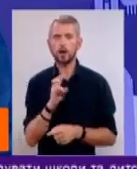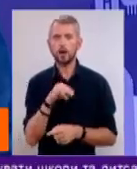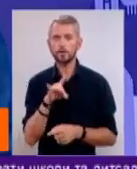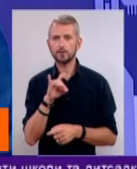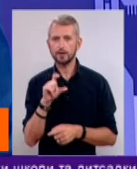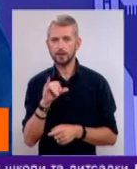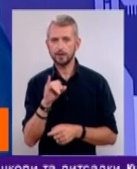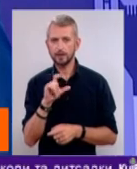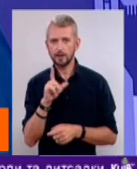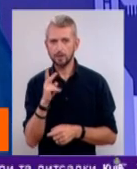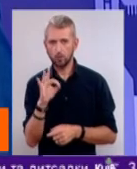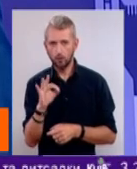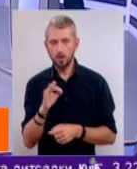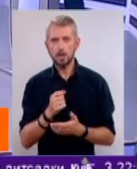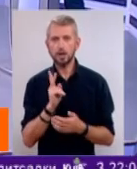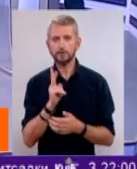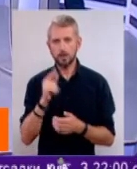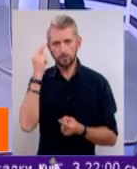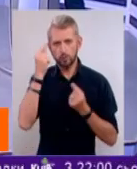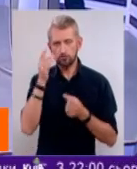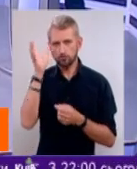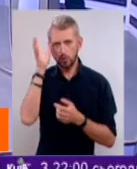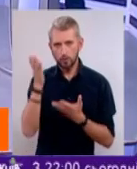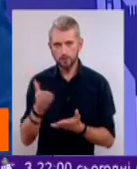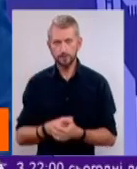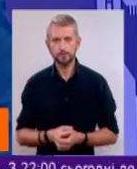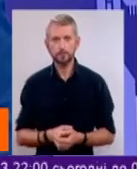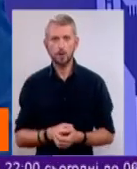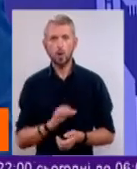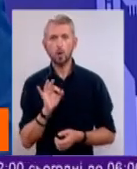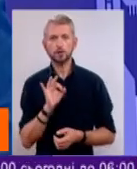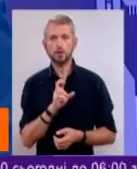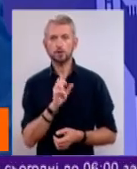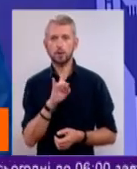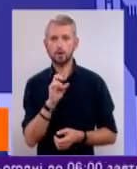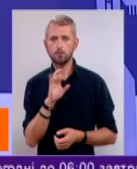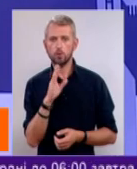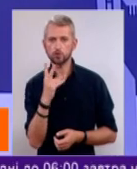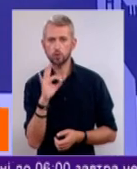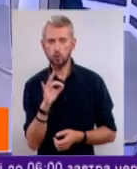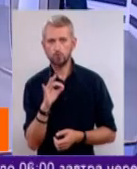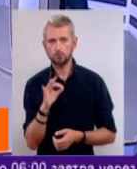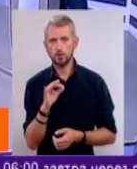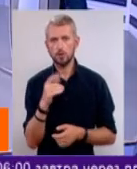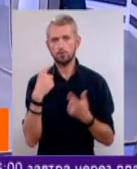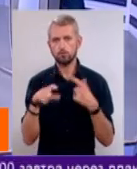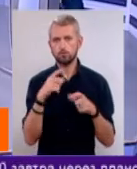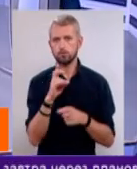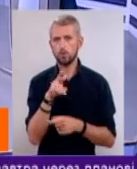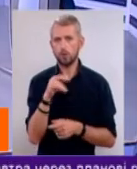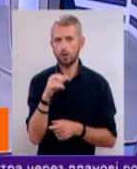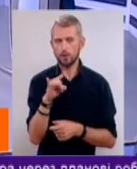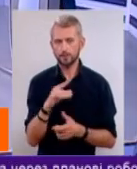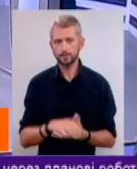Андрієнко, кандидат психологічних наук. Пані Олено, вітаю вас. Доброго дня. Та Олександр Барабошков, блогер. Пане Олександре, мої шанування. Доброго дня.